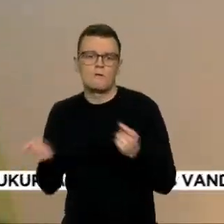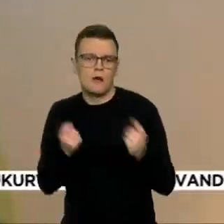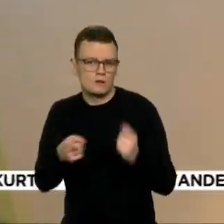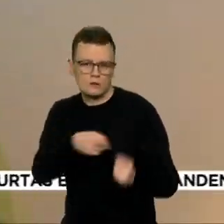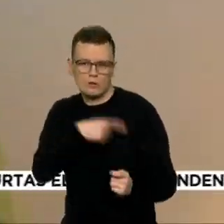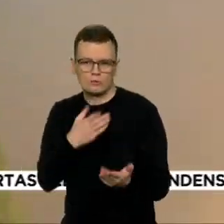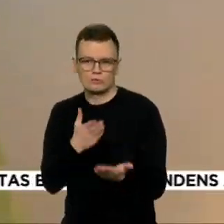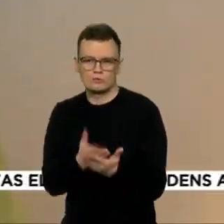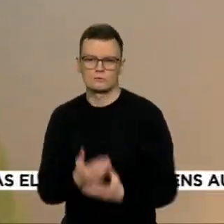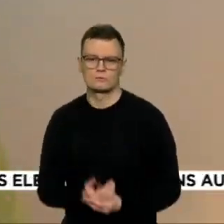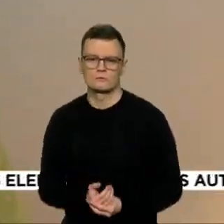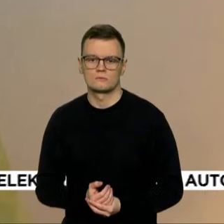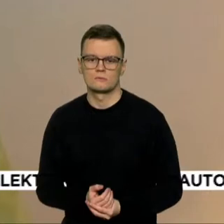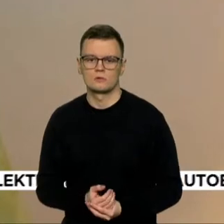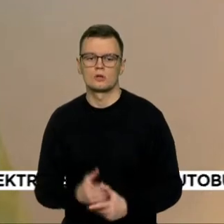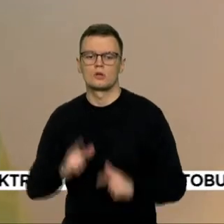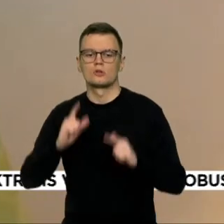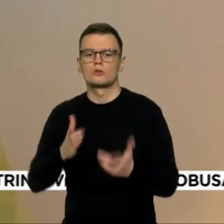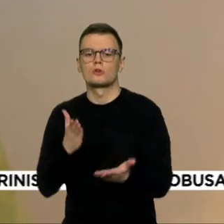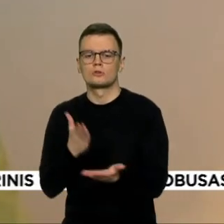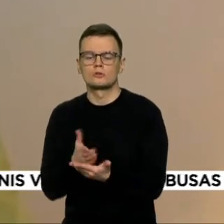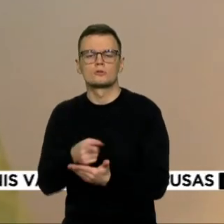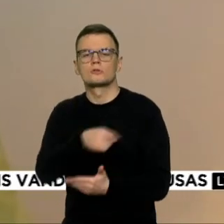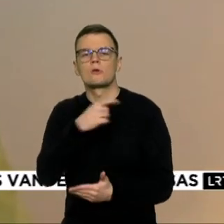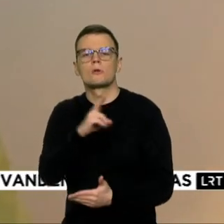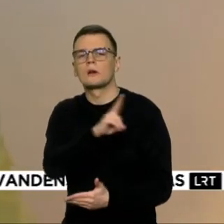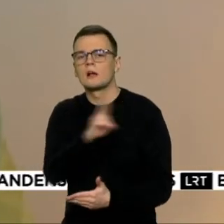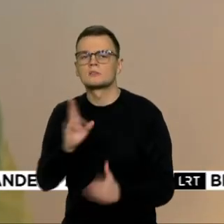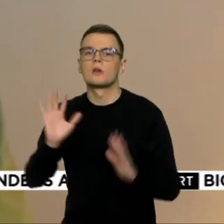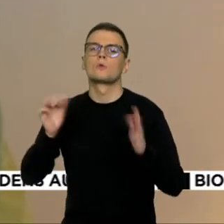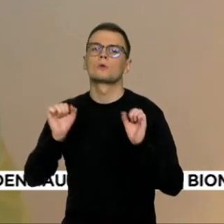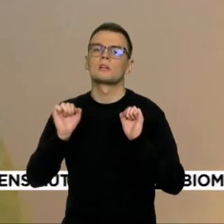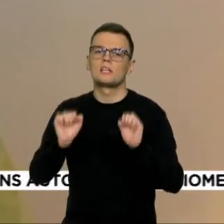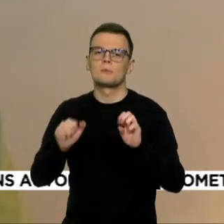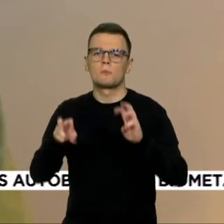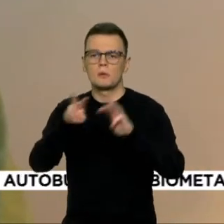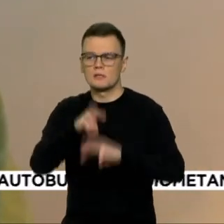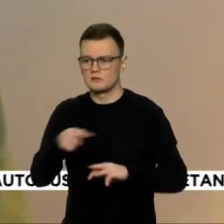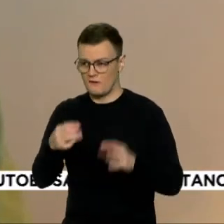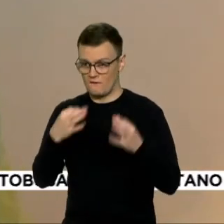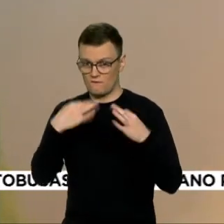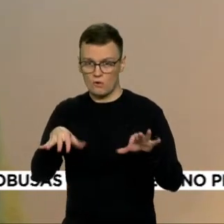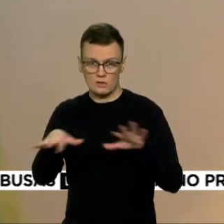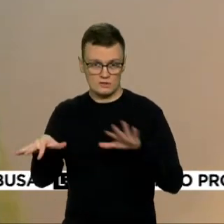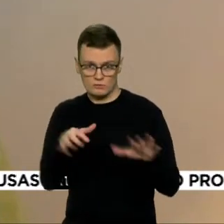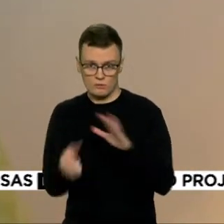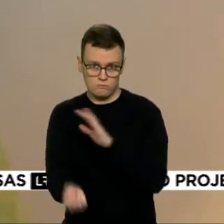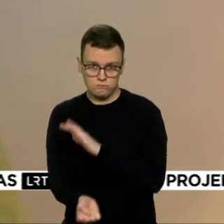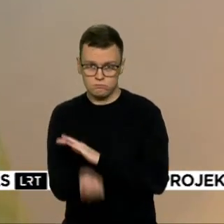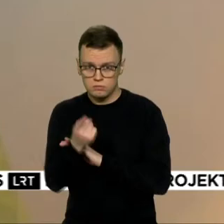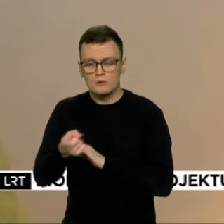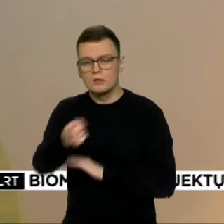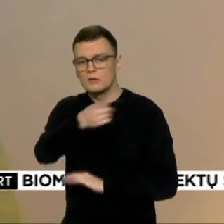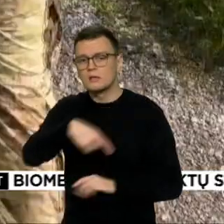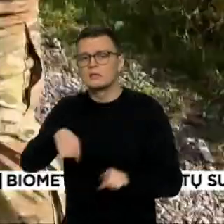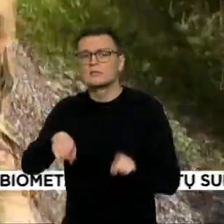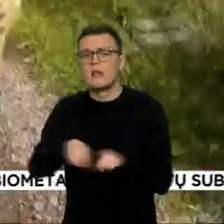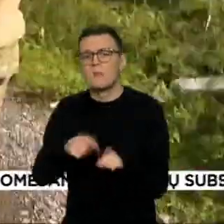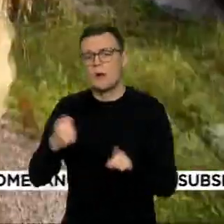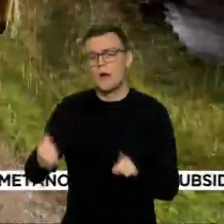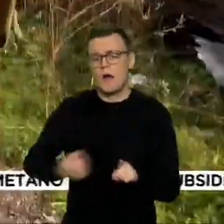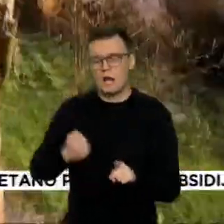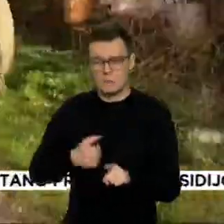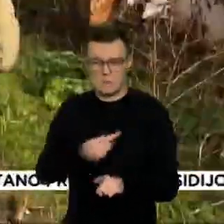Iš tikrųjų yra daugybė sakančiųjų, kad jei būtų gynybos ministro vietoje, kuris leido tokiai situacijai susiklostyti, jie kaip karininkai nusišautų.